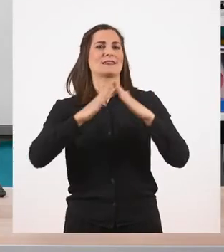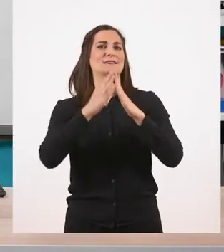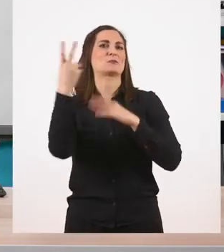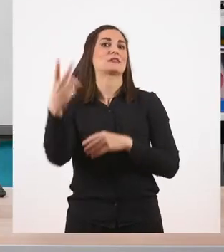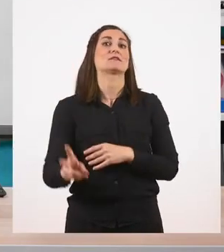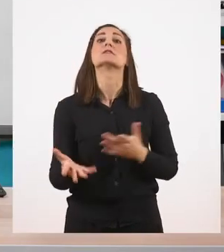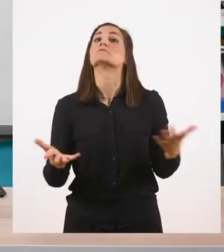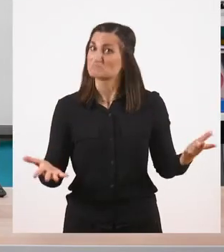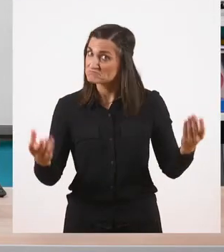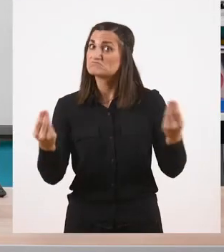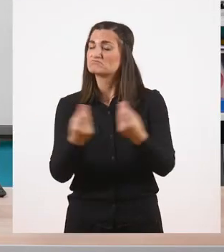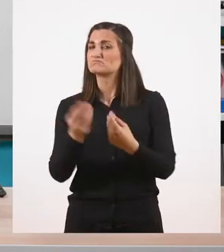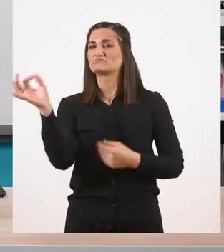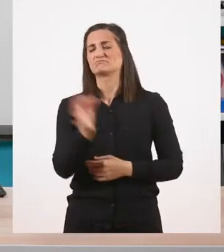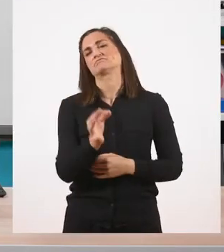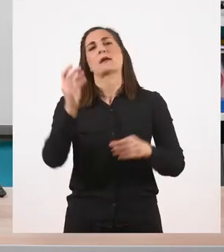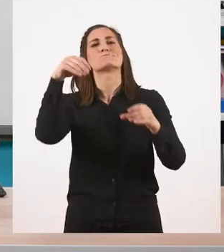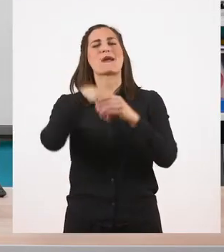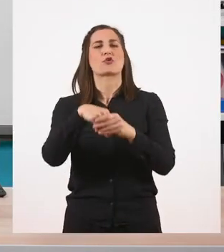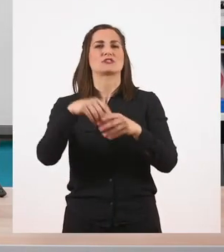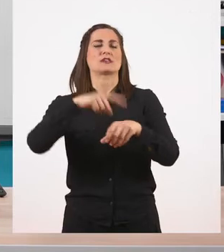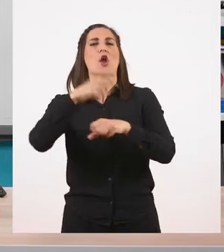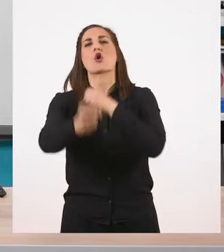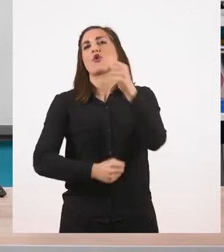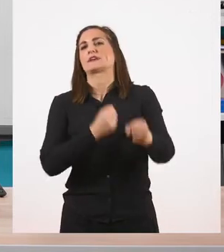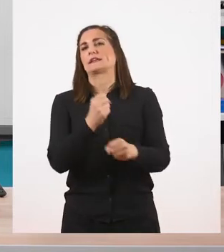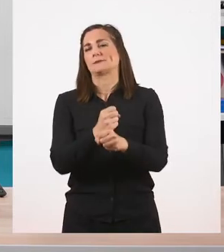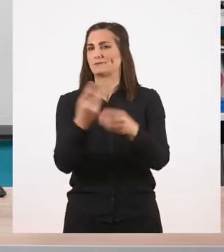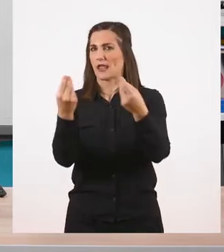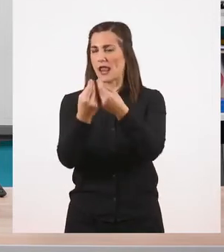είναι χρονική μετοχή. Θα τη γράψουμε εδώ στις χρονικές μετοχές.